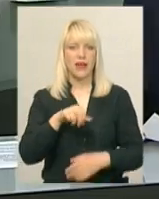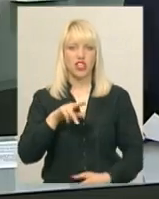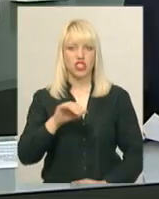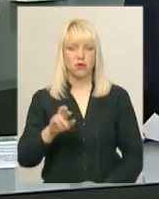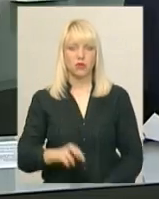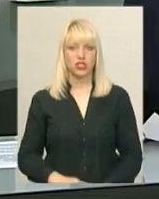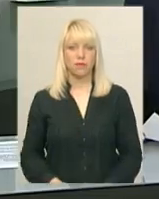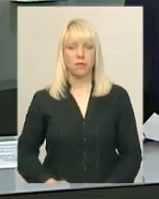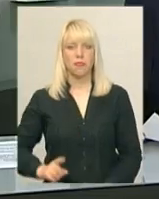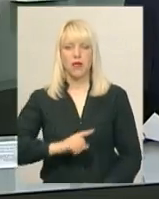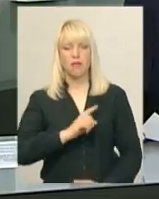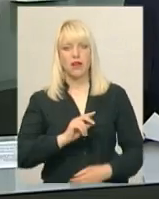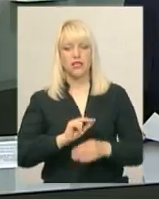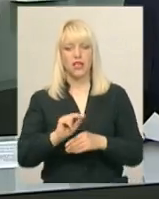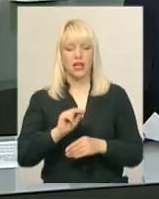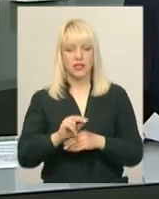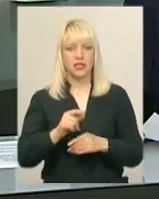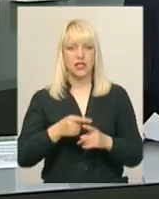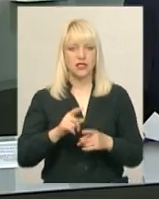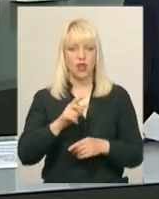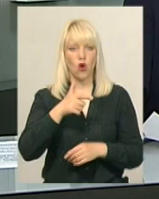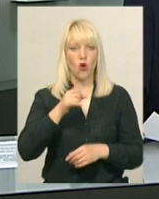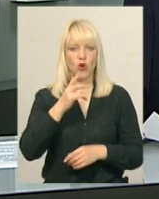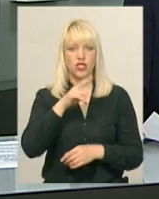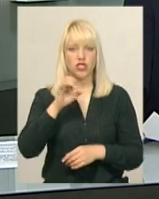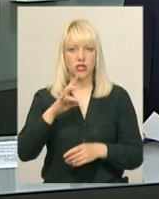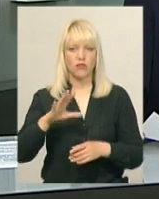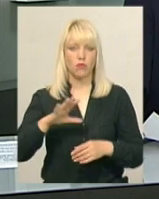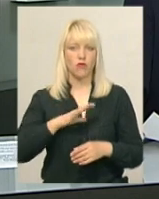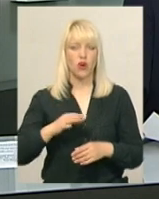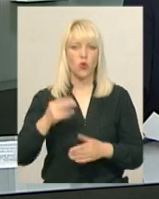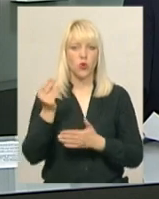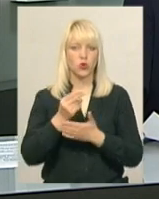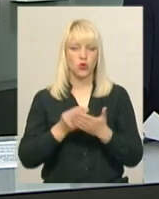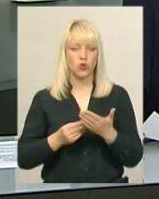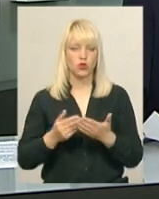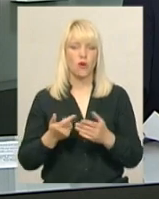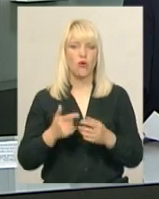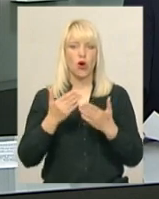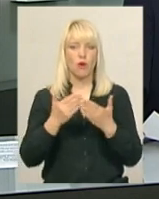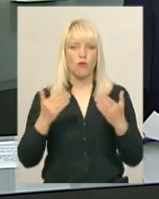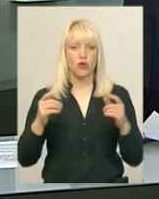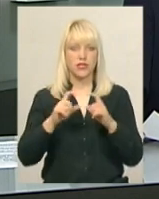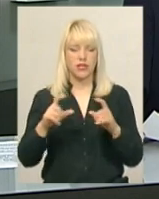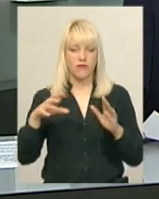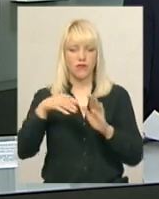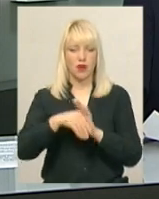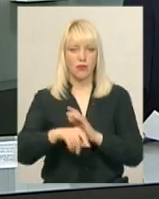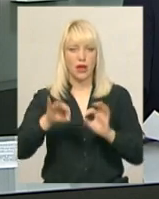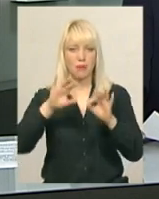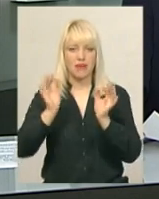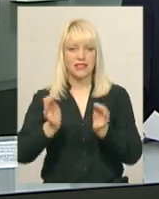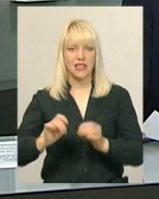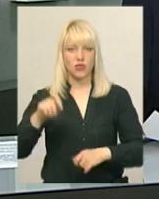Майстер-клас із гончарства від Миколи Величка відбувся в обласному художньому музеї в рамках мистецького фестивалю «Арт-колаж-2018».